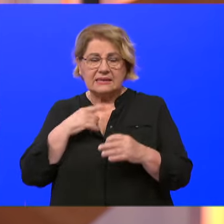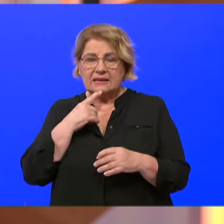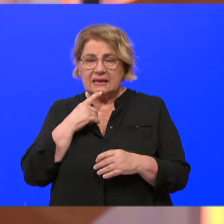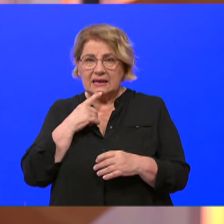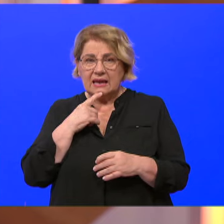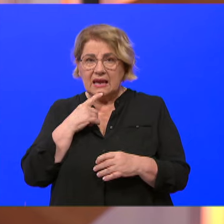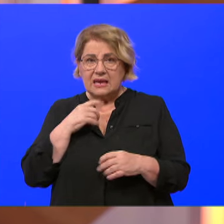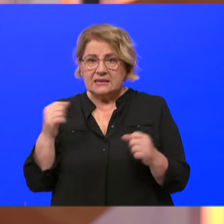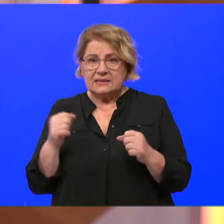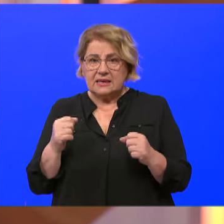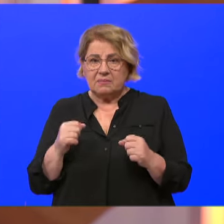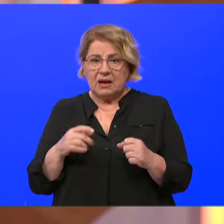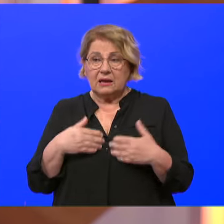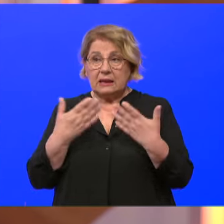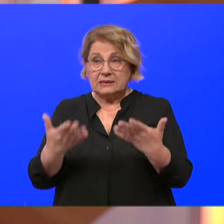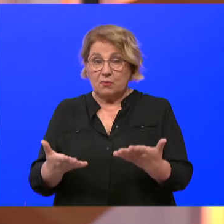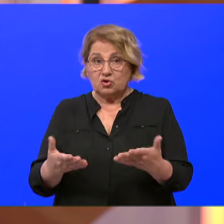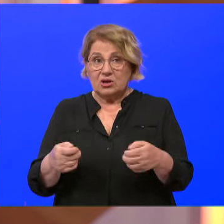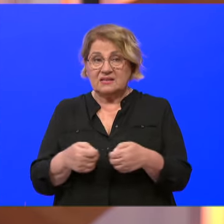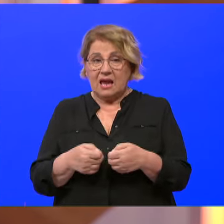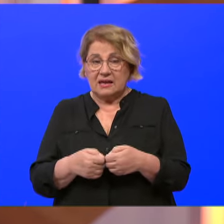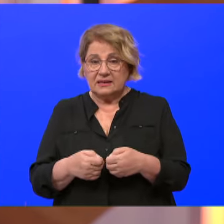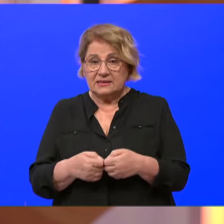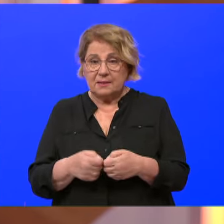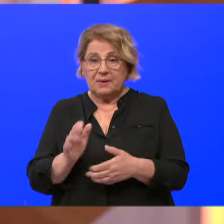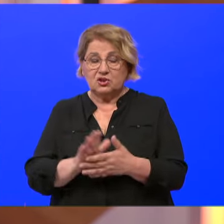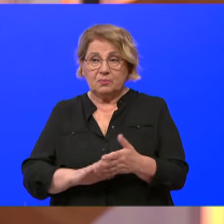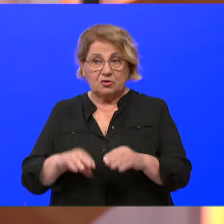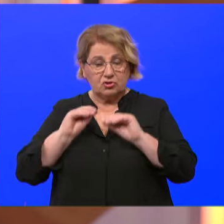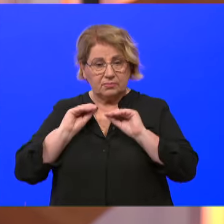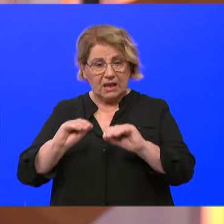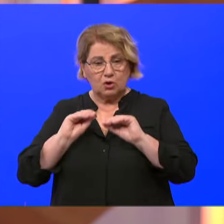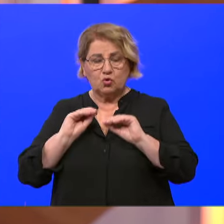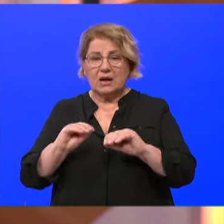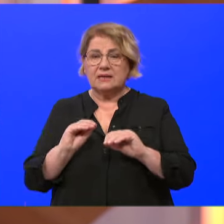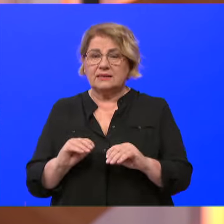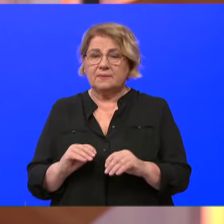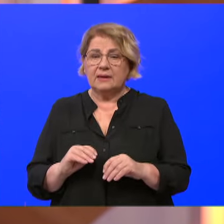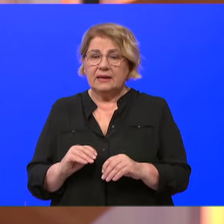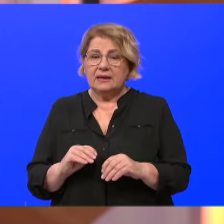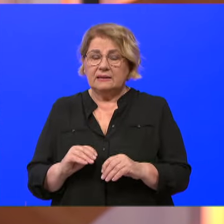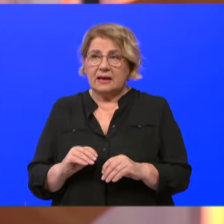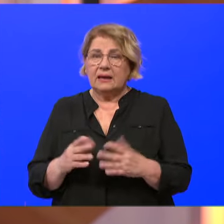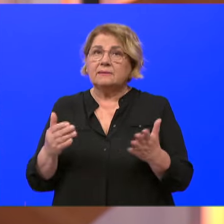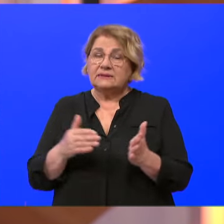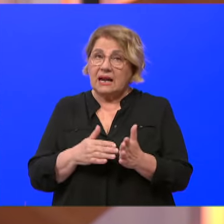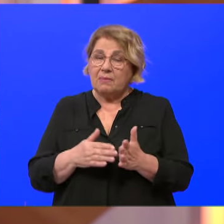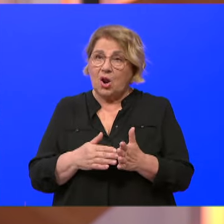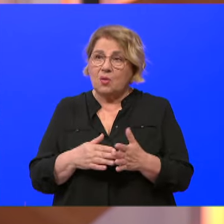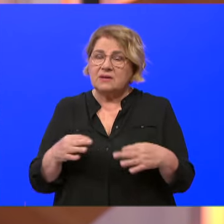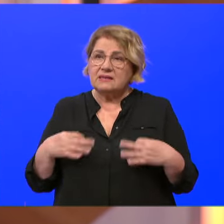samo turistima. Onda ćemo krenuti sa edukacijom, znači zdravstvenim opismenjavanjem